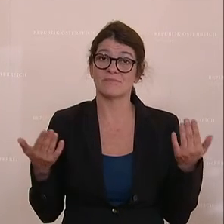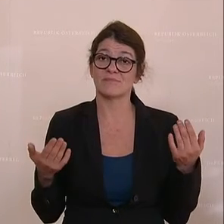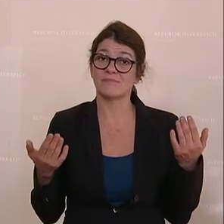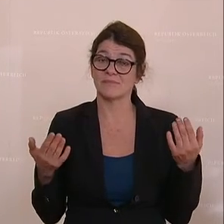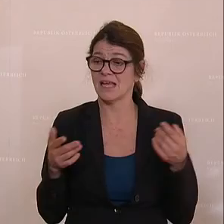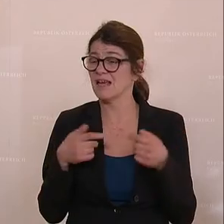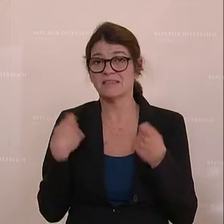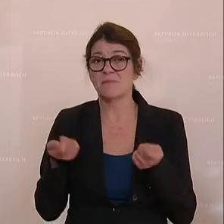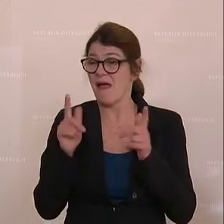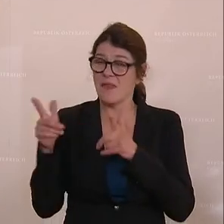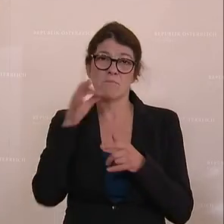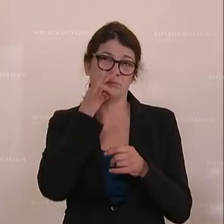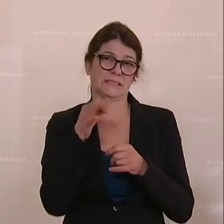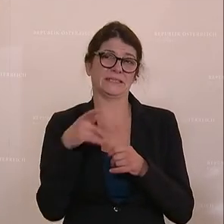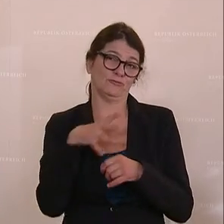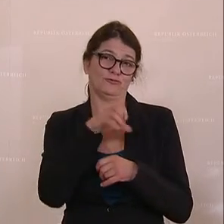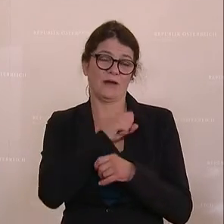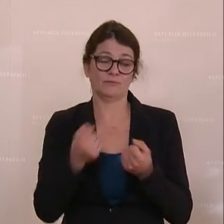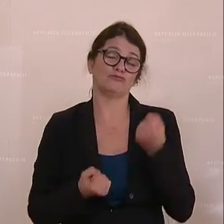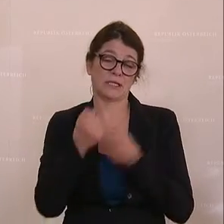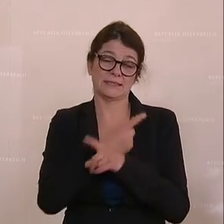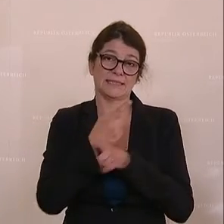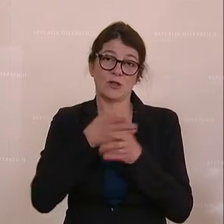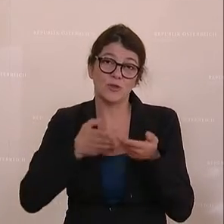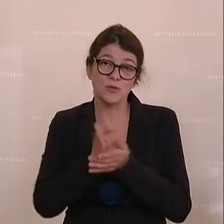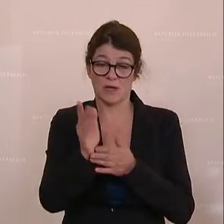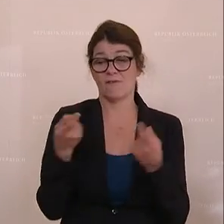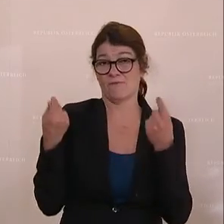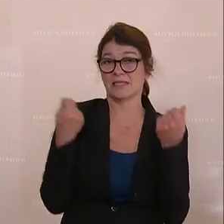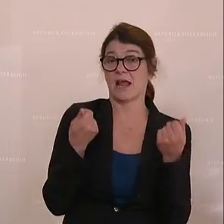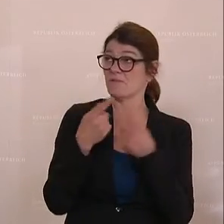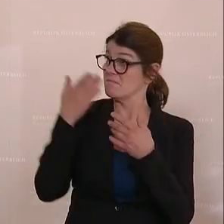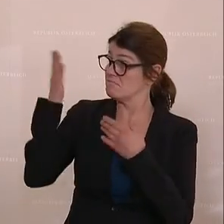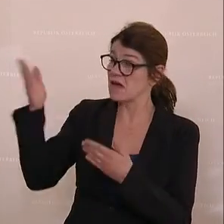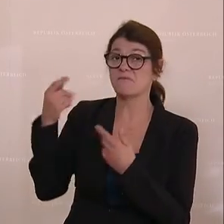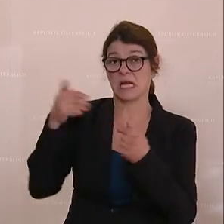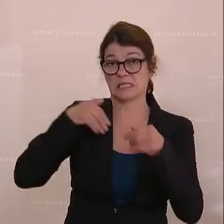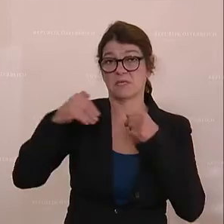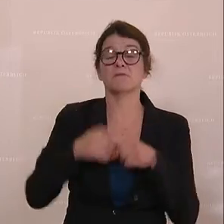finanziell durch diese schwierige Zeit führt wie dieser Finanzminister. Vielen Dank.